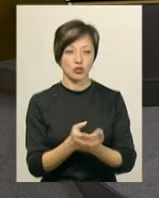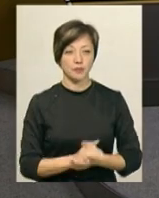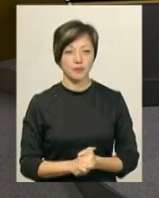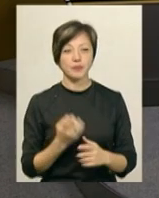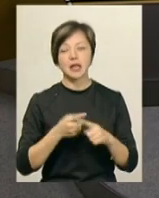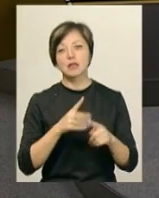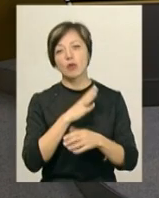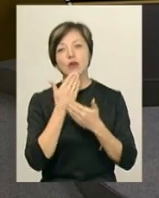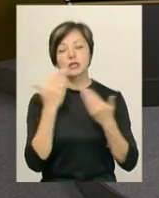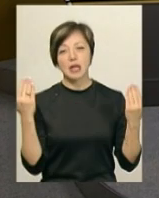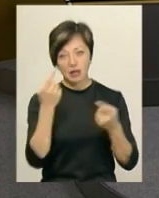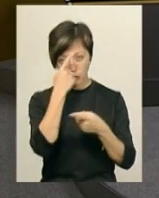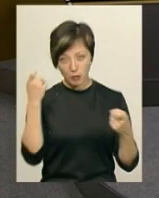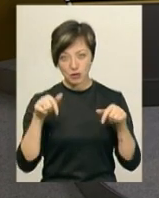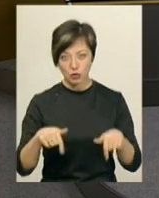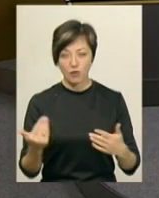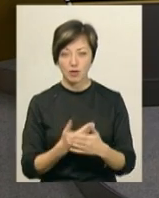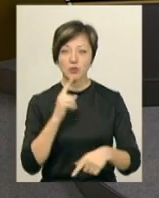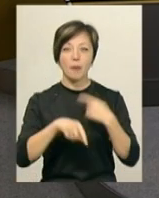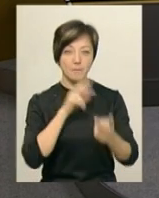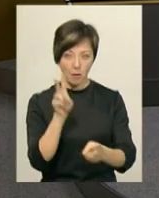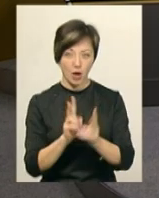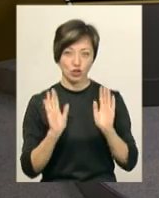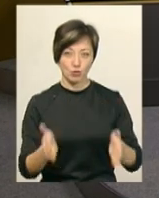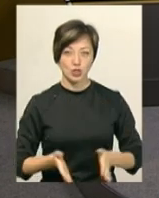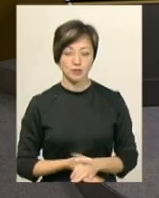Це була остання інформація цього випуску. Побачимось!